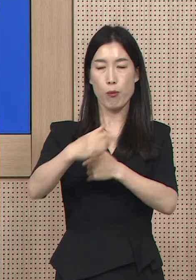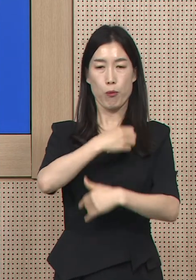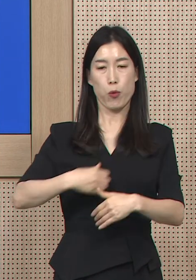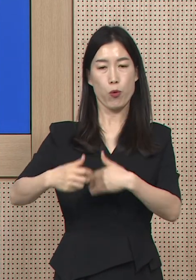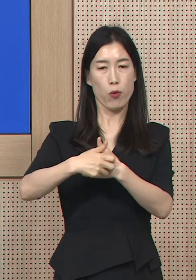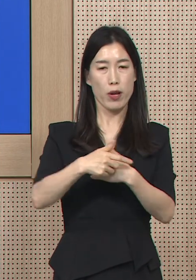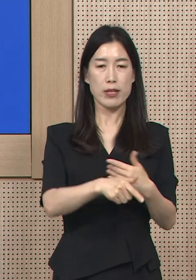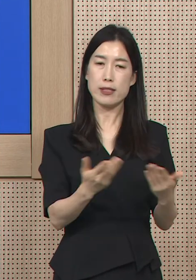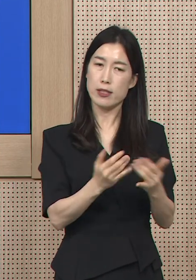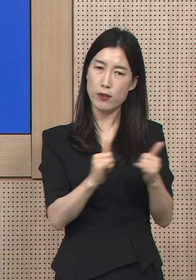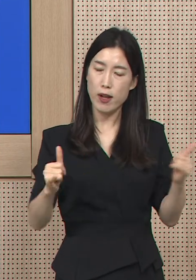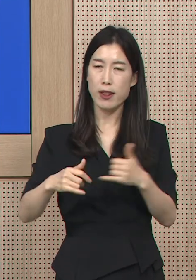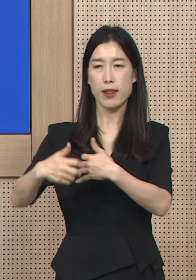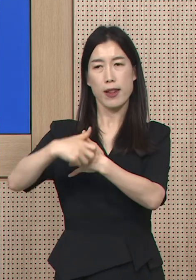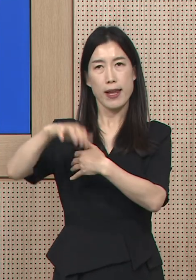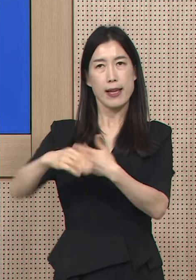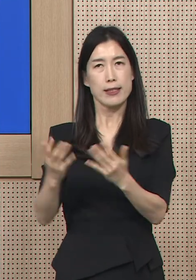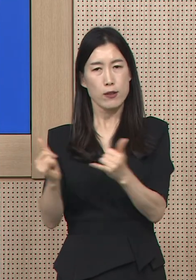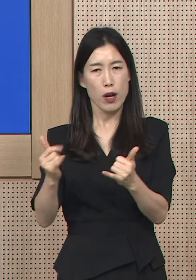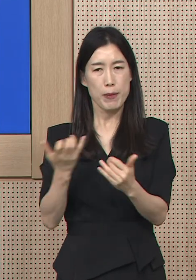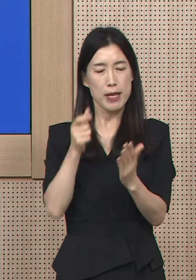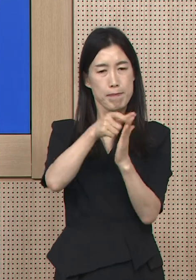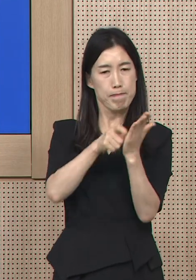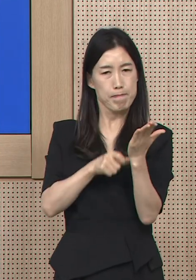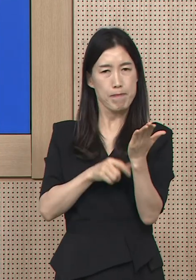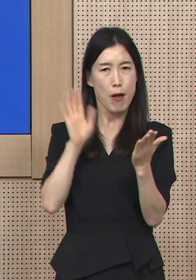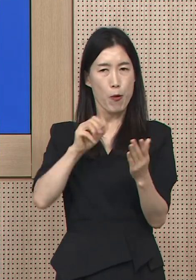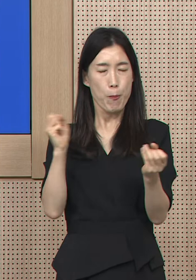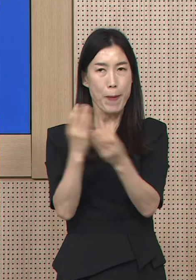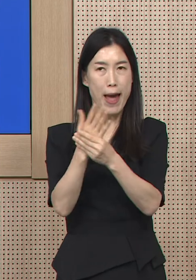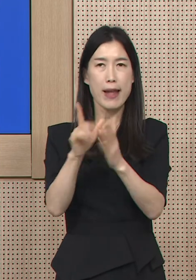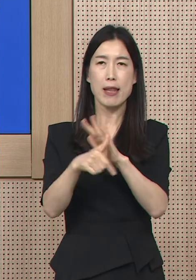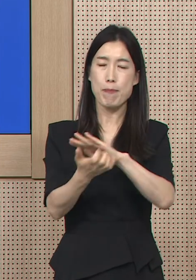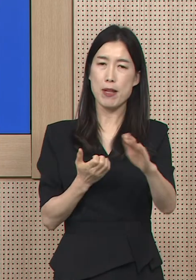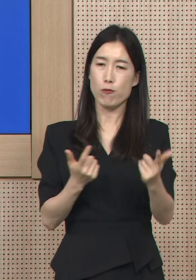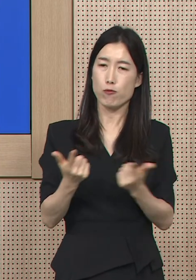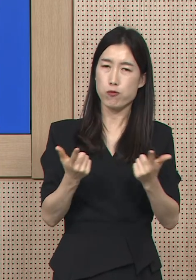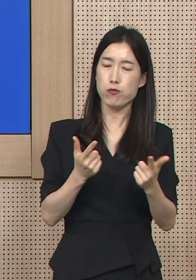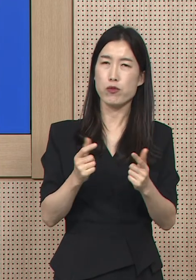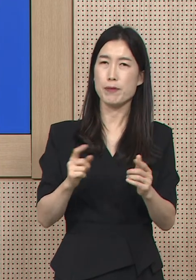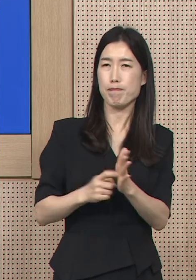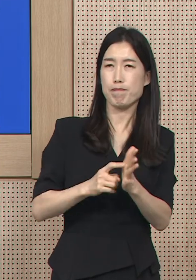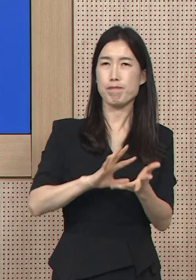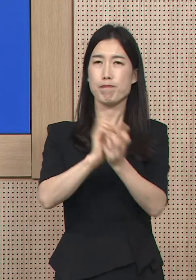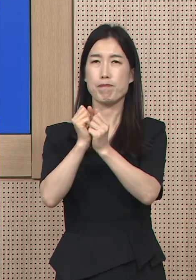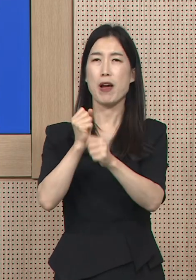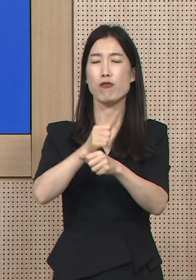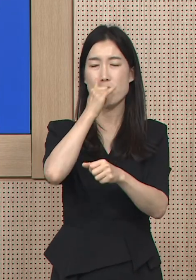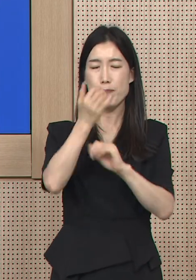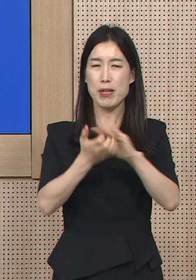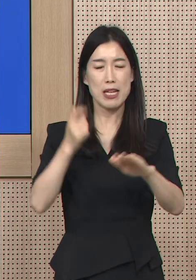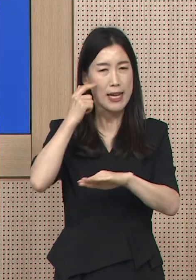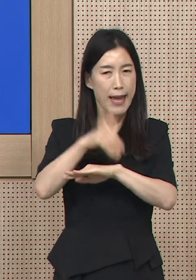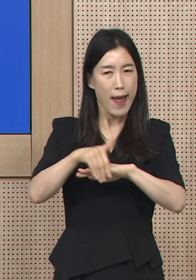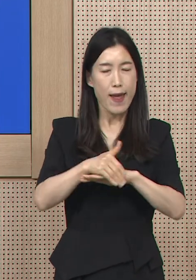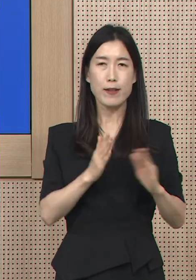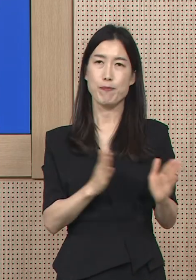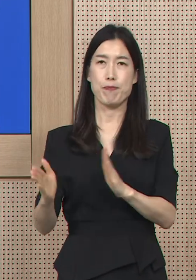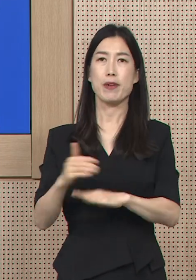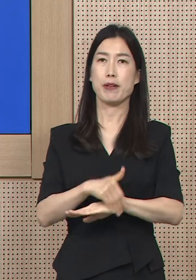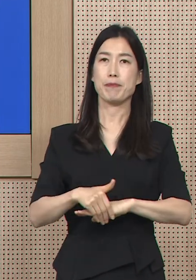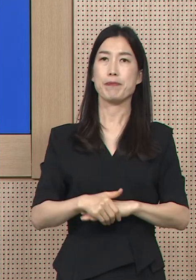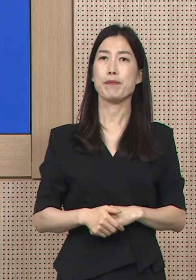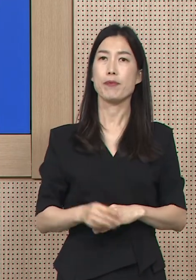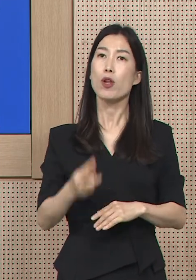행정인력의 동원계획을 수립하여 효율적으로 대응해 나가겠습니다. 감염 취약시설의 경우 도내 취약시설